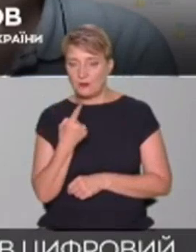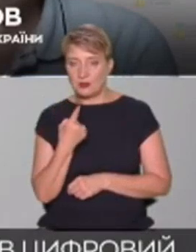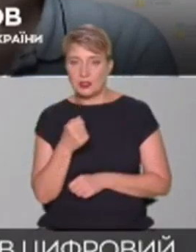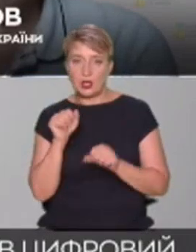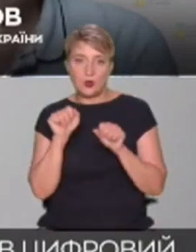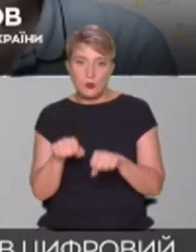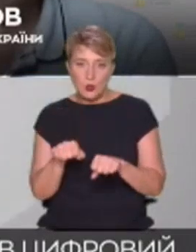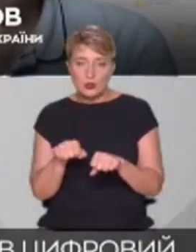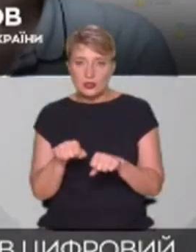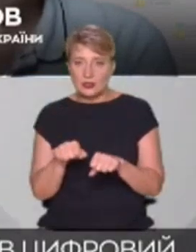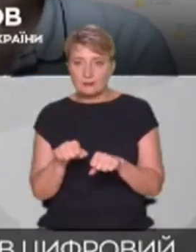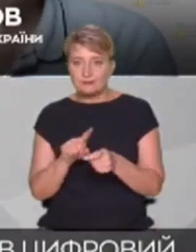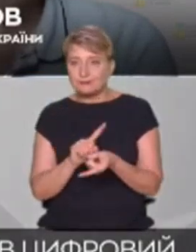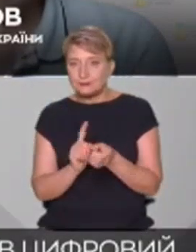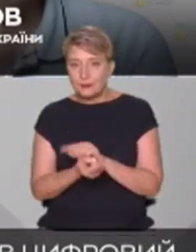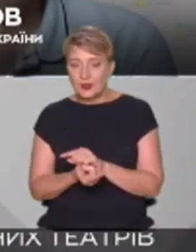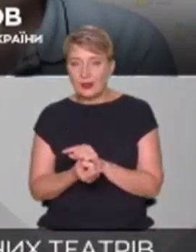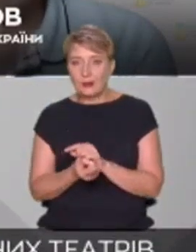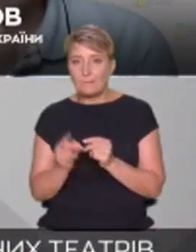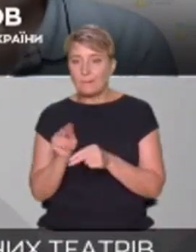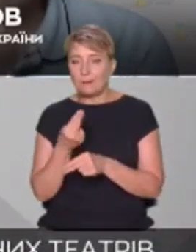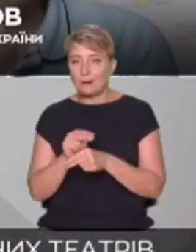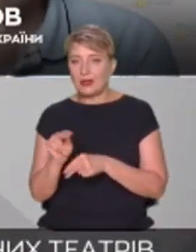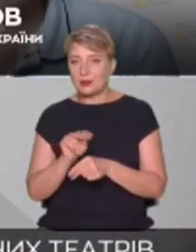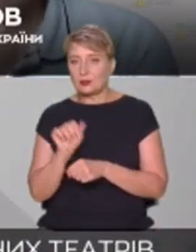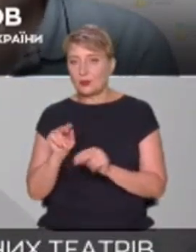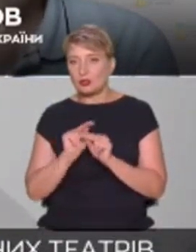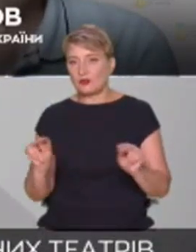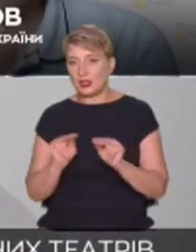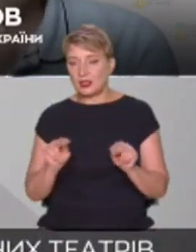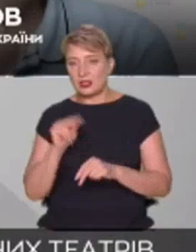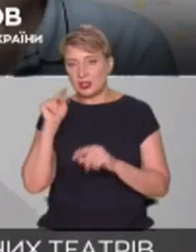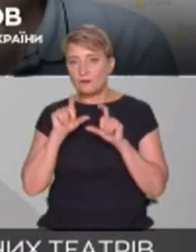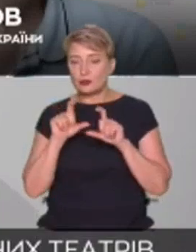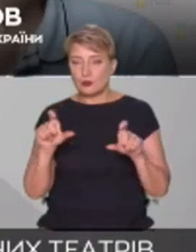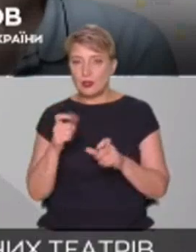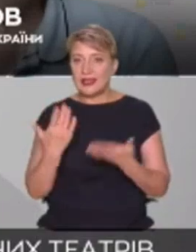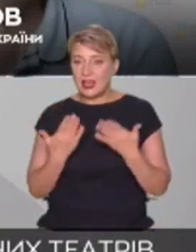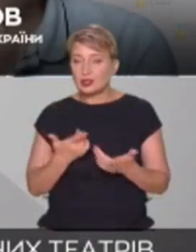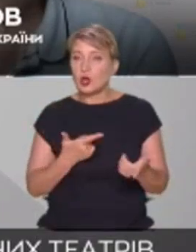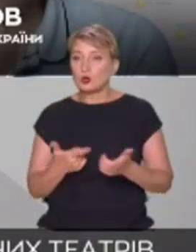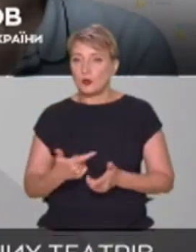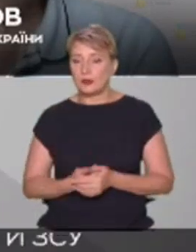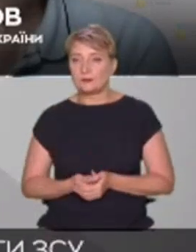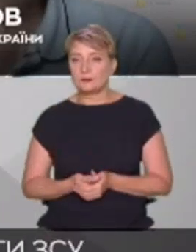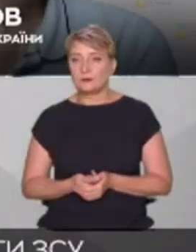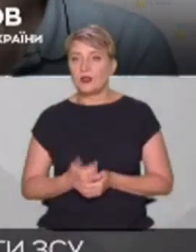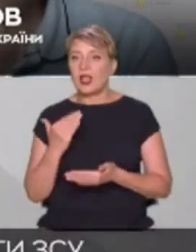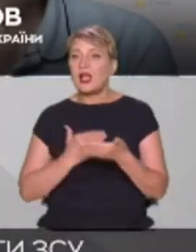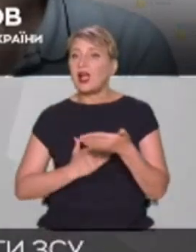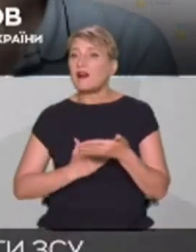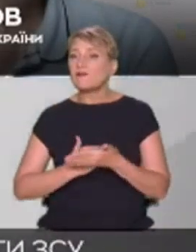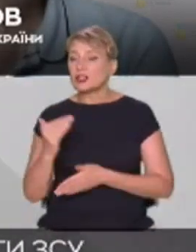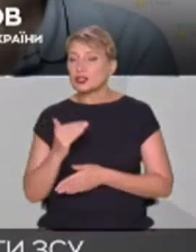перепідготовку і викладати, працювати у школі, якщо він до цього готовий. Зрозуміло. А в вишах будуть ще